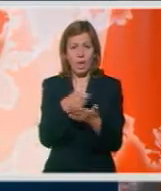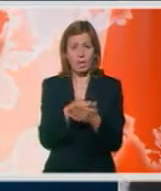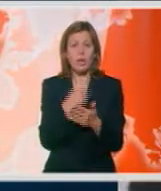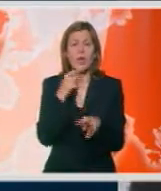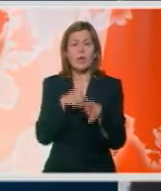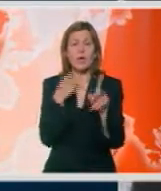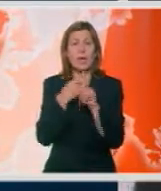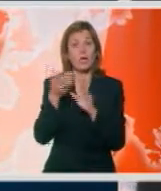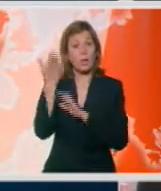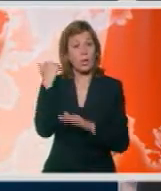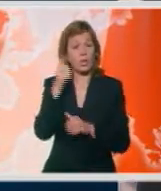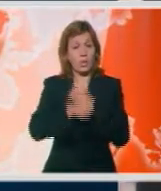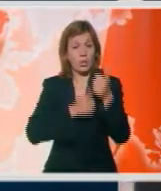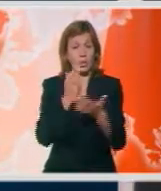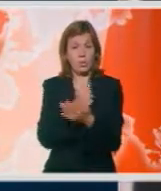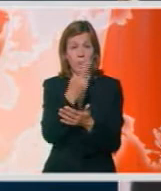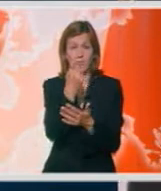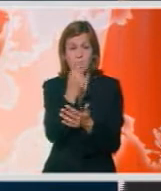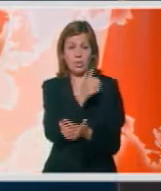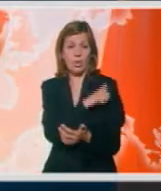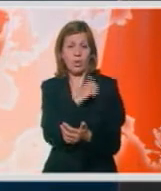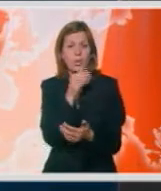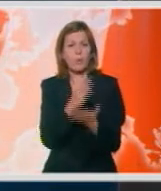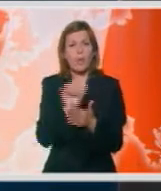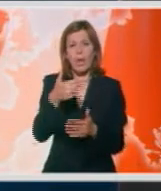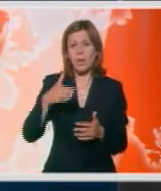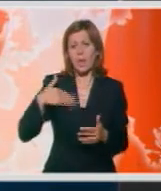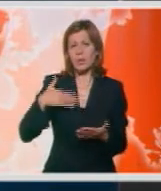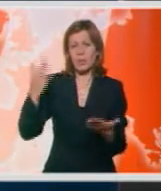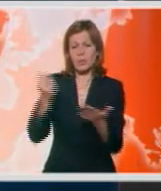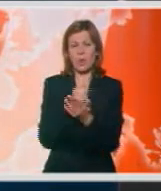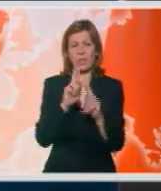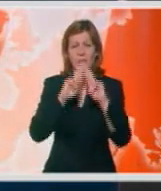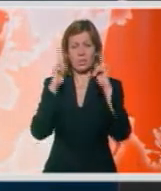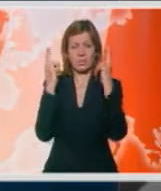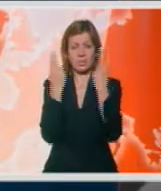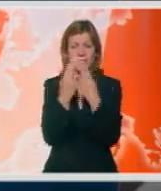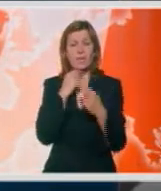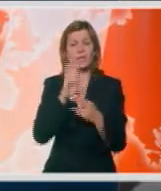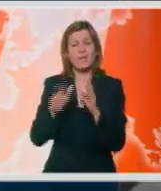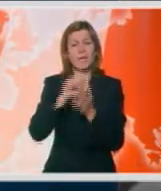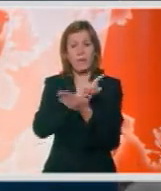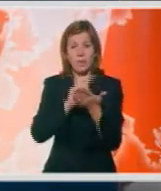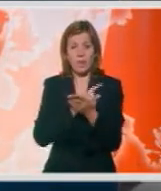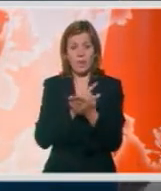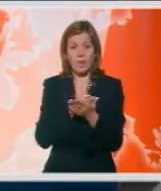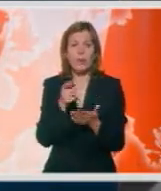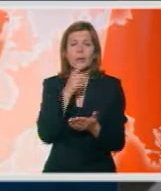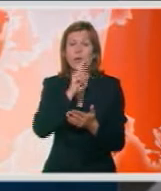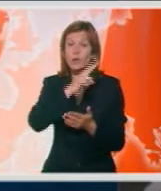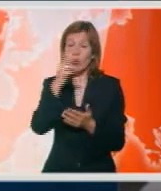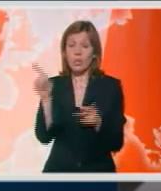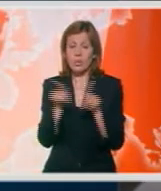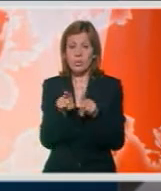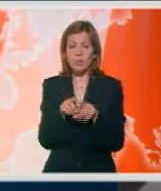Cade'a dobio prošle godine. Imao je 21 godinu i bio je najmlađi pobednik svetskog šampionata svih vremena. Postao je inspiracija za druge.